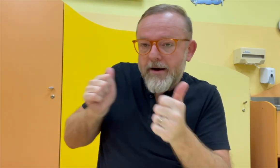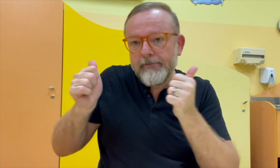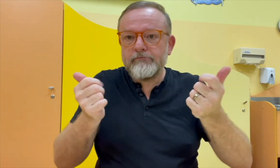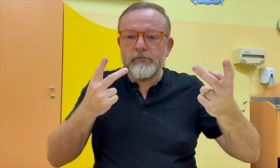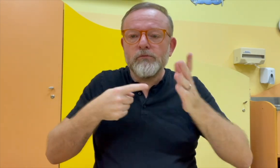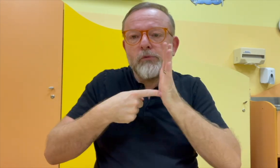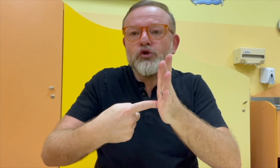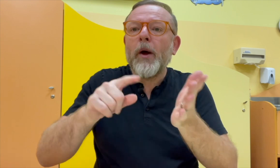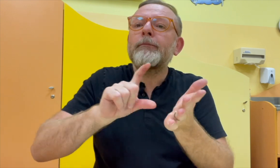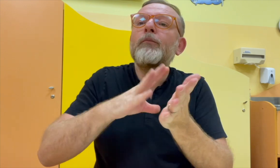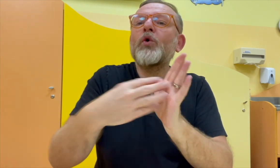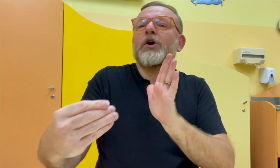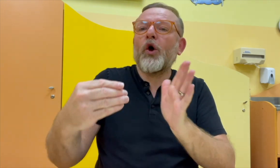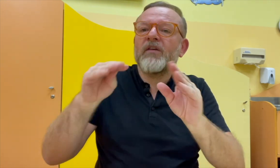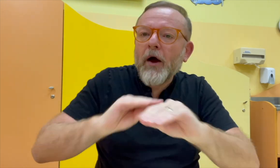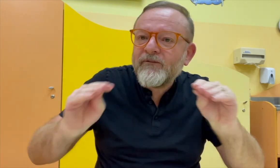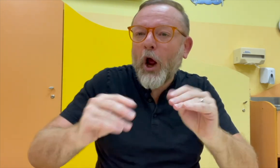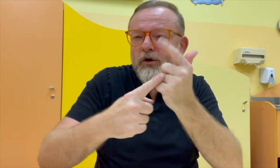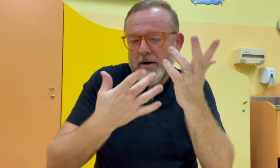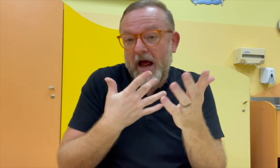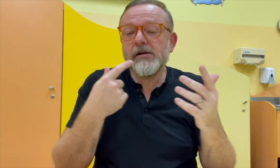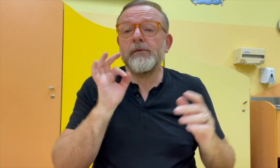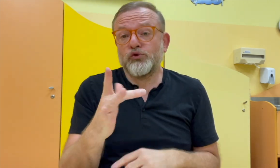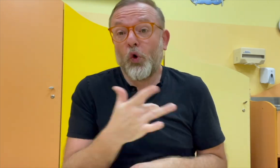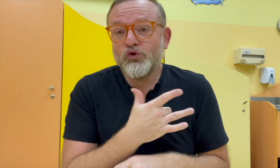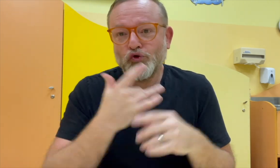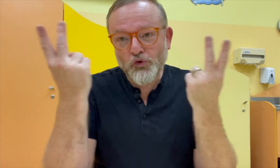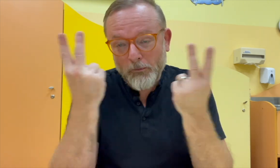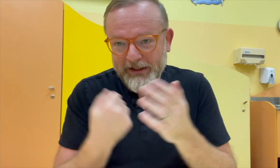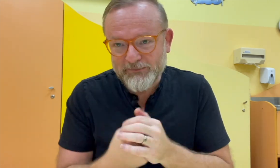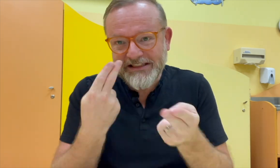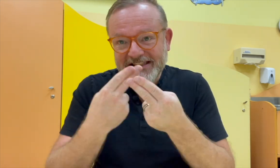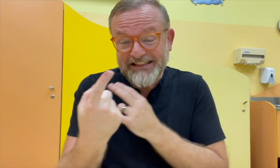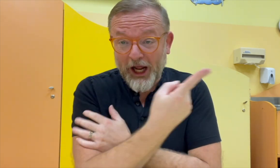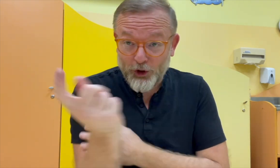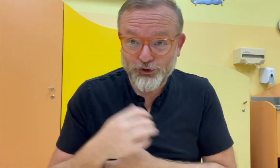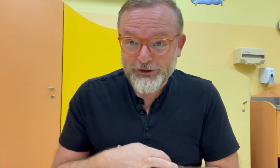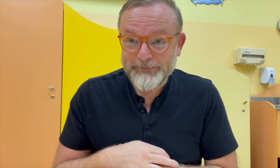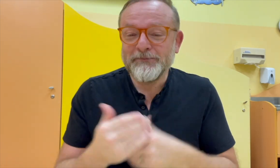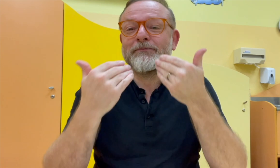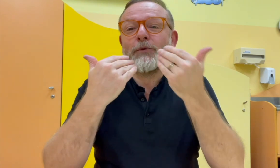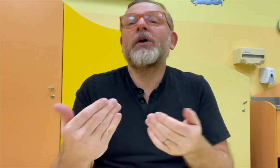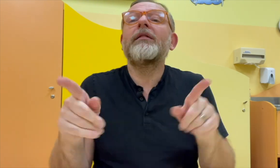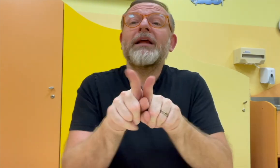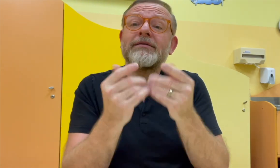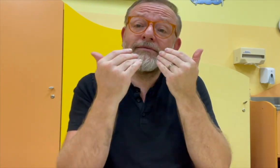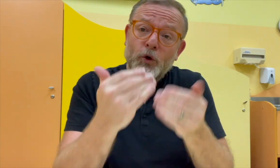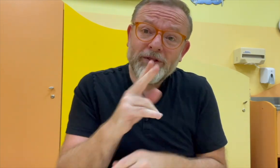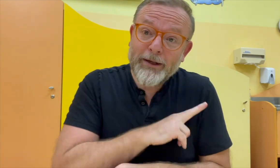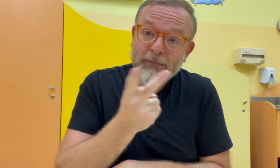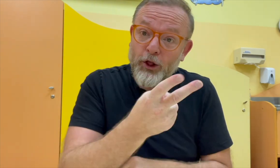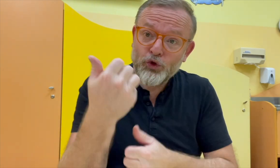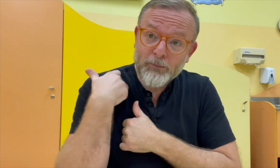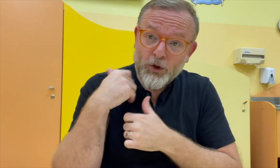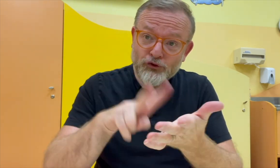praktické věci se předávají lépe naživo. Můžeme si udělat nějakou modelovou výuku, protože to by bylo určitě asi lepší. Záleží na vás. A vám